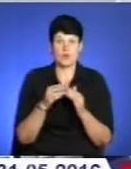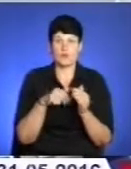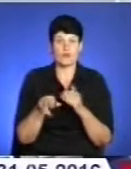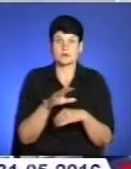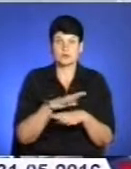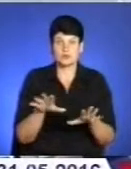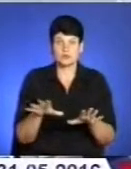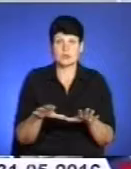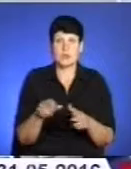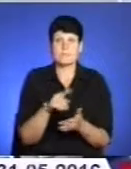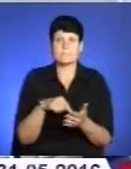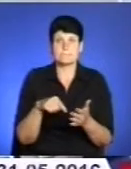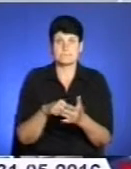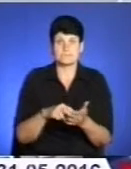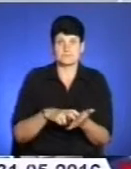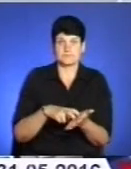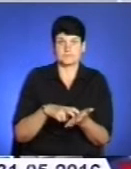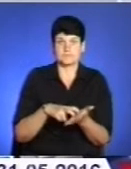Місто практично затероризоване.